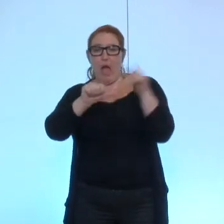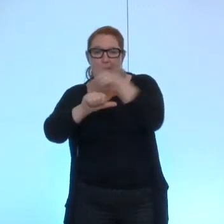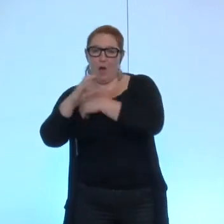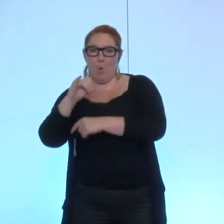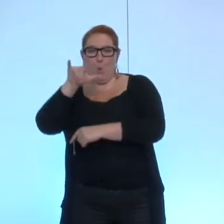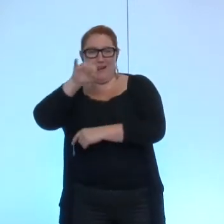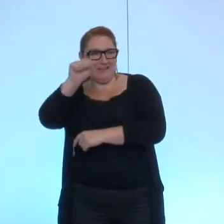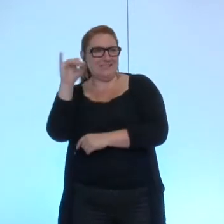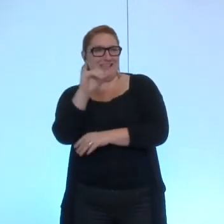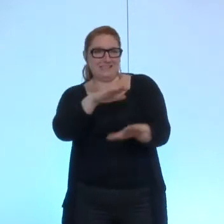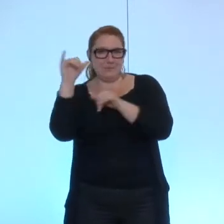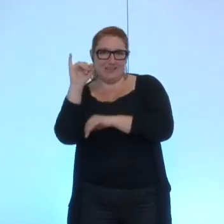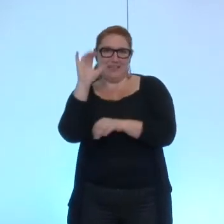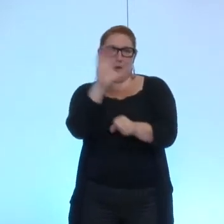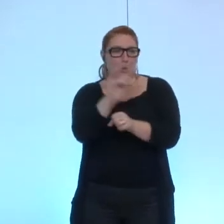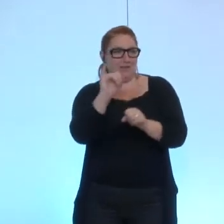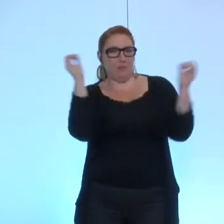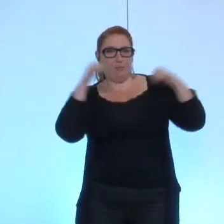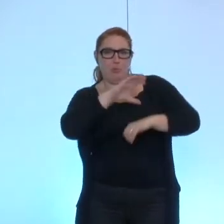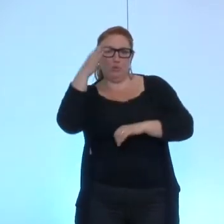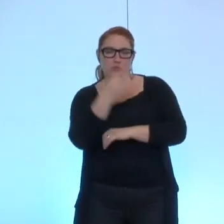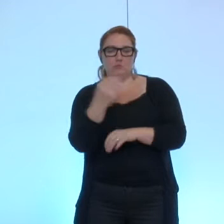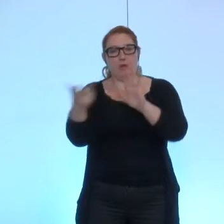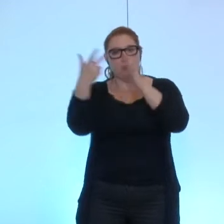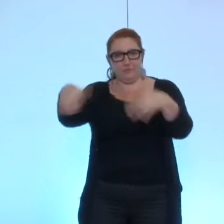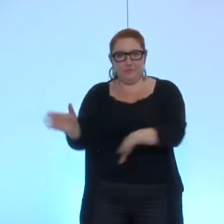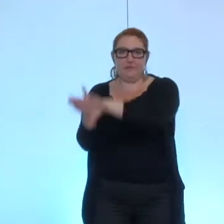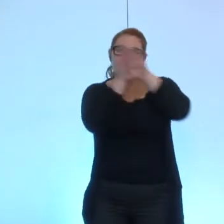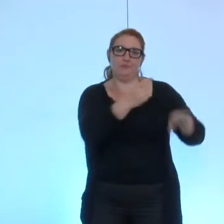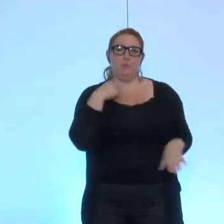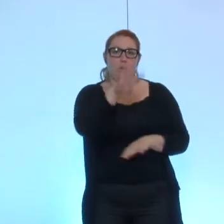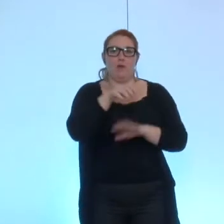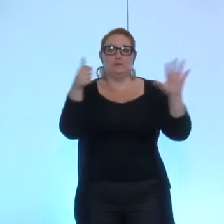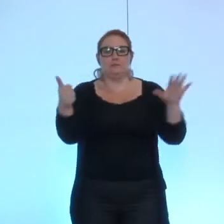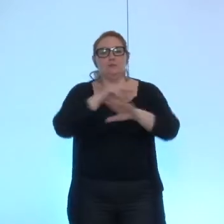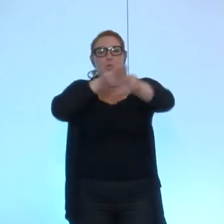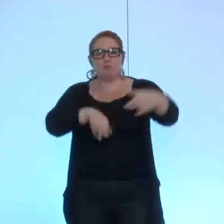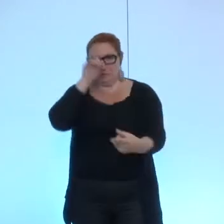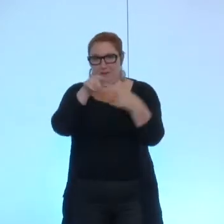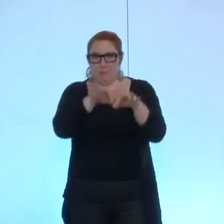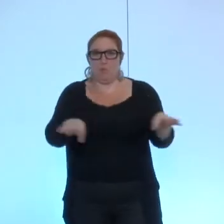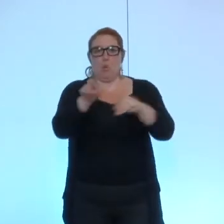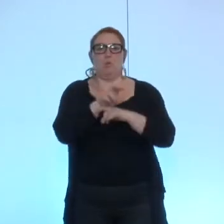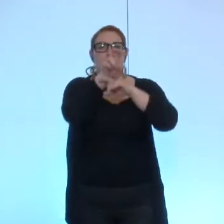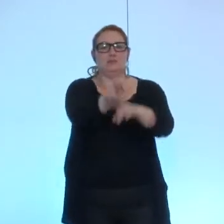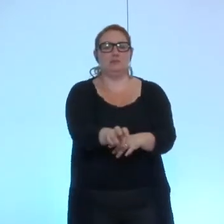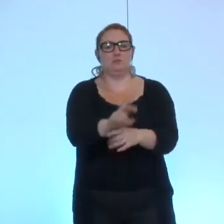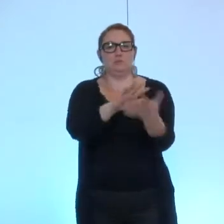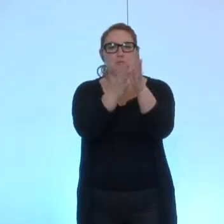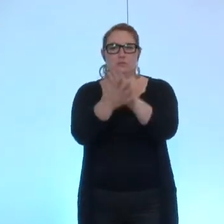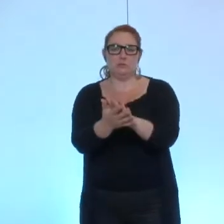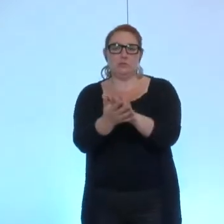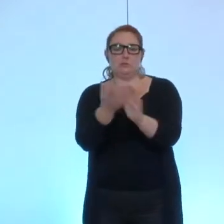unanimité cette délibération 45 est adoptée délibération numéro 46 convention de mise à disposition de locaux avec l'association